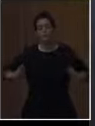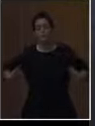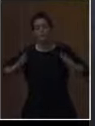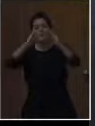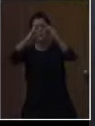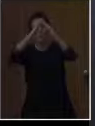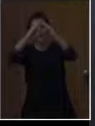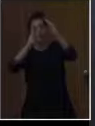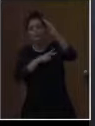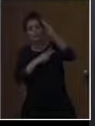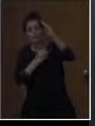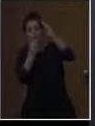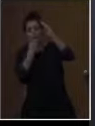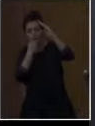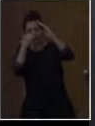διατροφής.